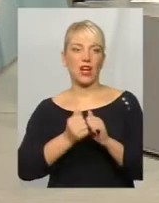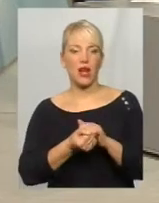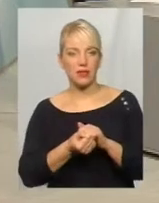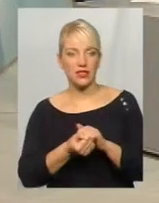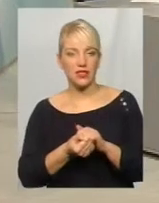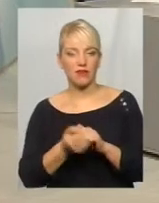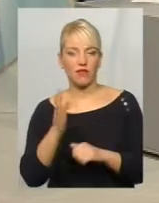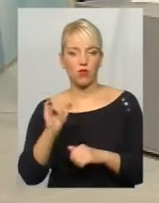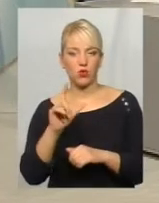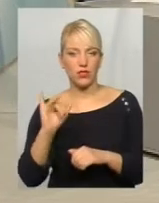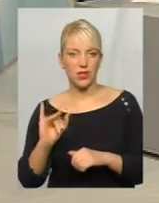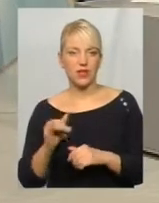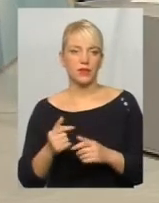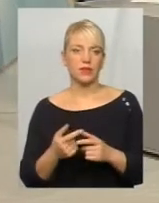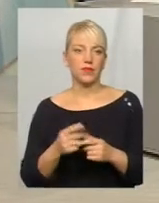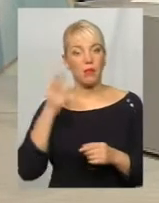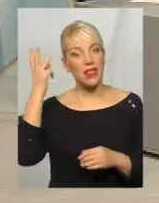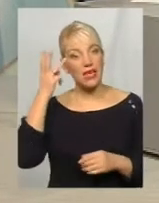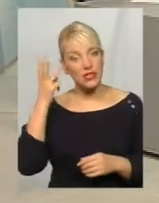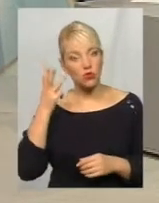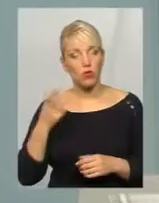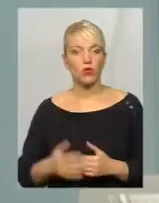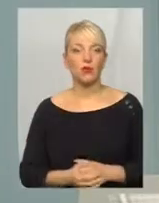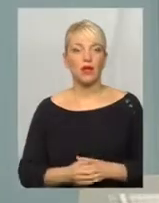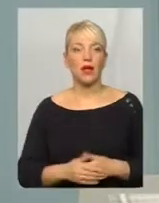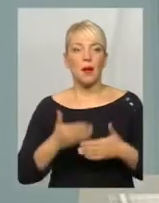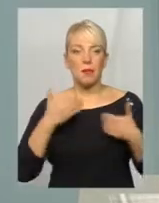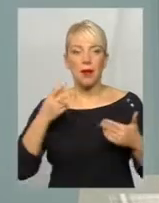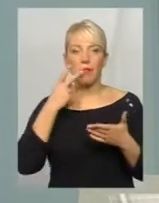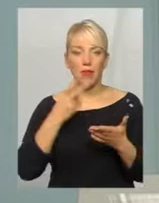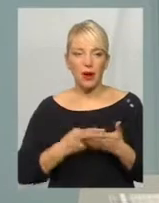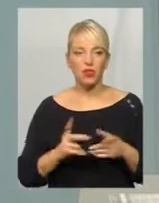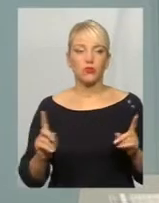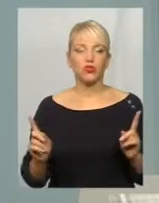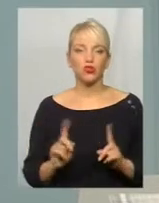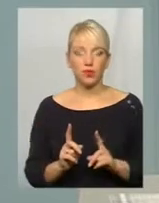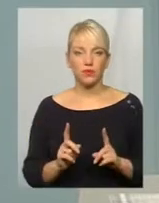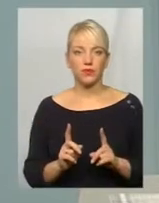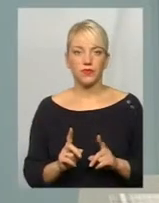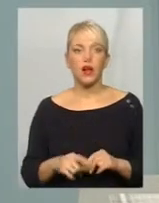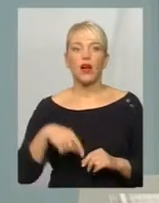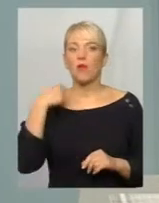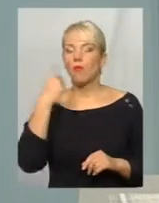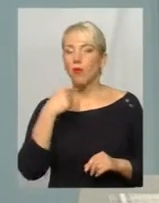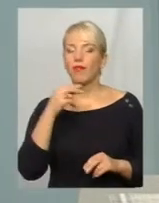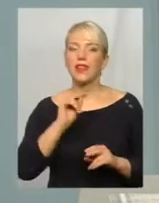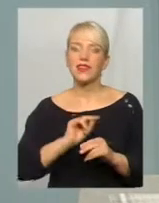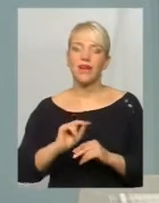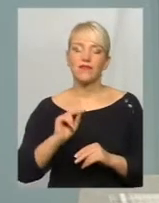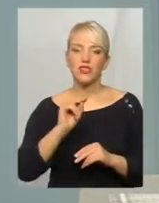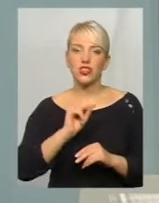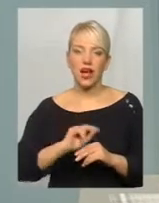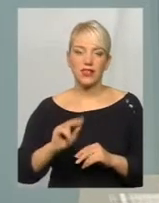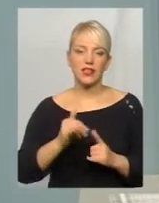Хмельницькому? Так, ми бачимо, що мова навчання для вищих